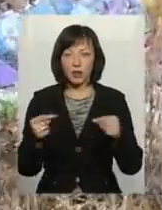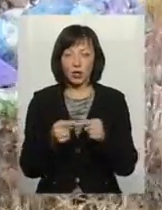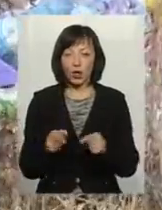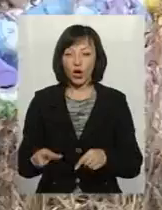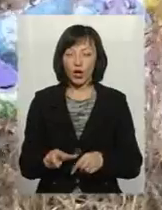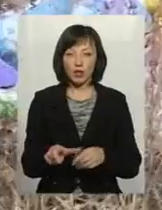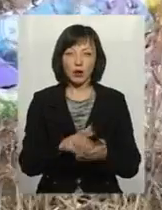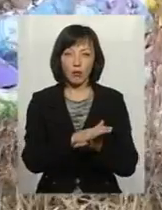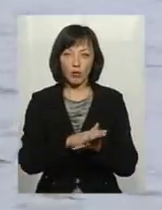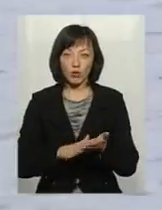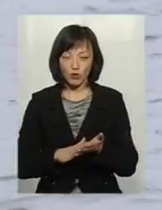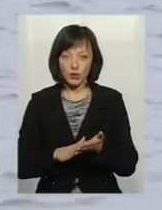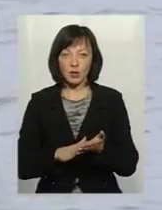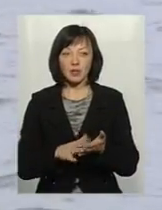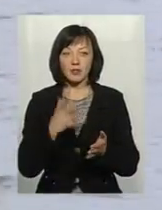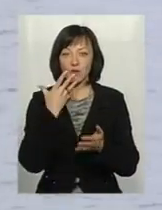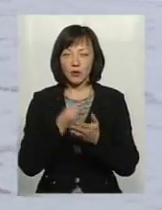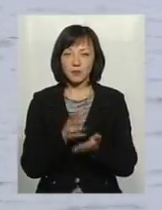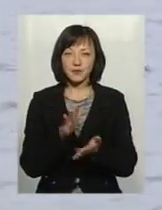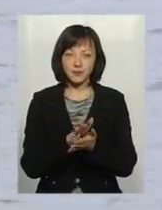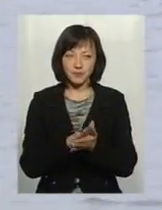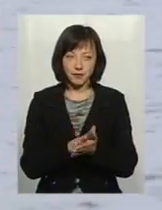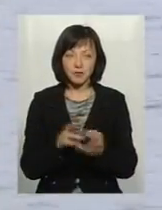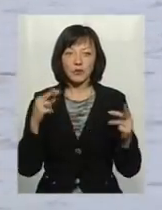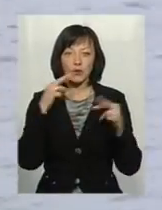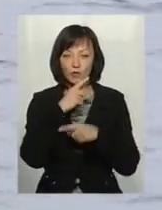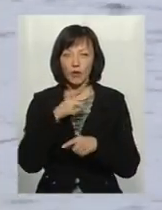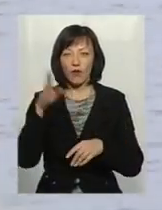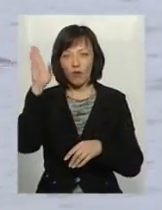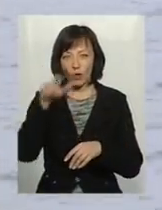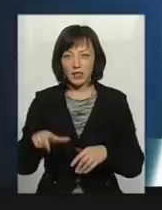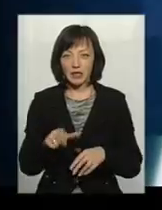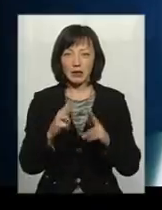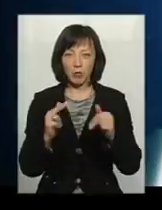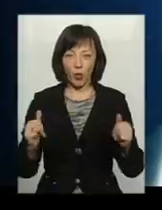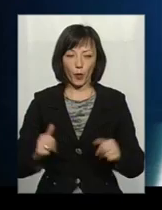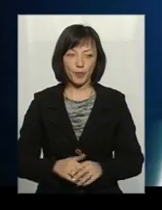річка продовжує нести свої не чисті, а можливо і отруйні води у Дніпро.